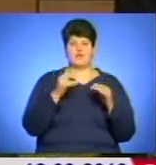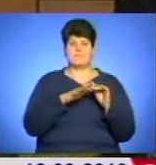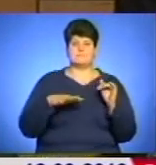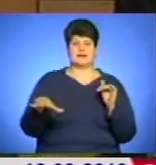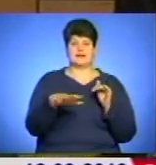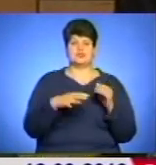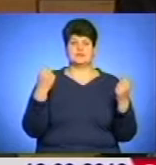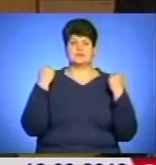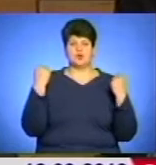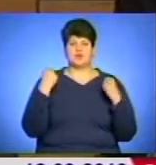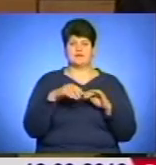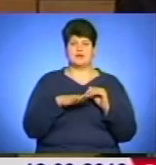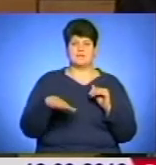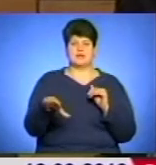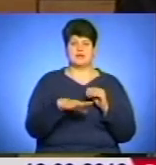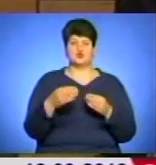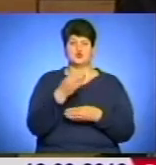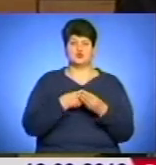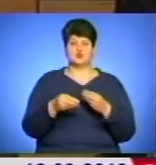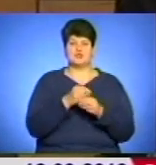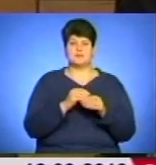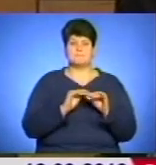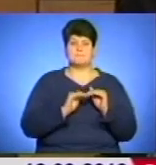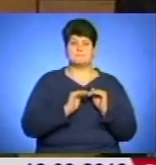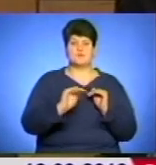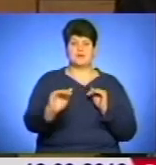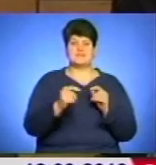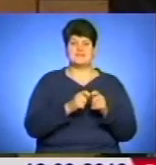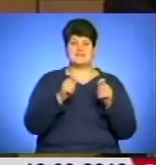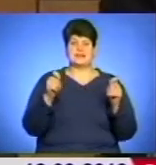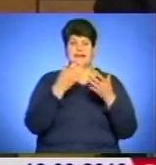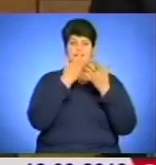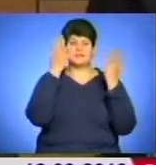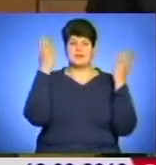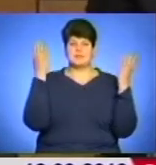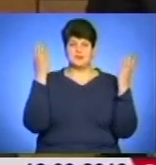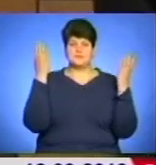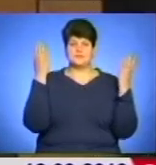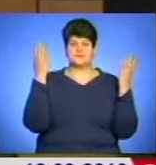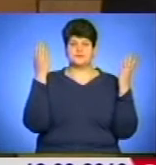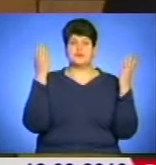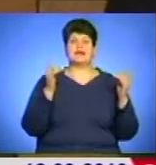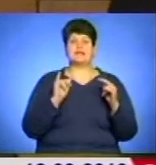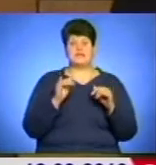спортивний майданчик з штучним покриттям під відкитим небом. І притично готова документація,